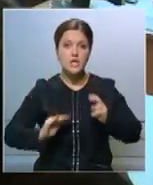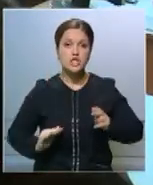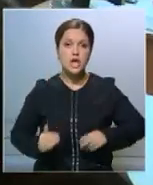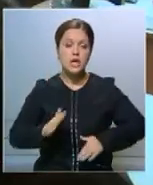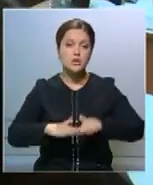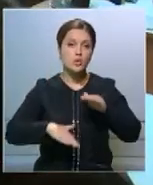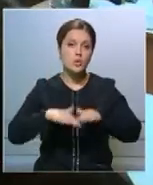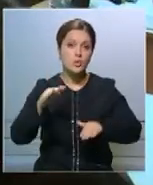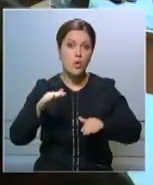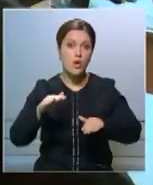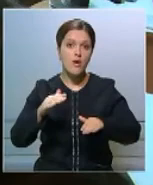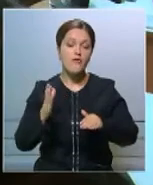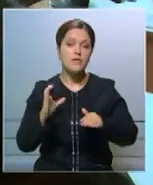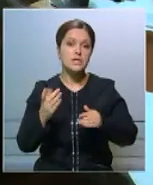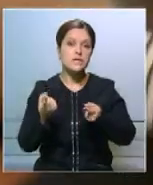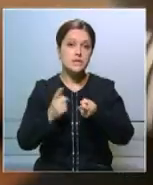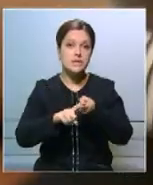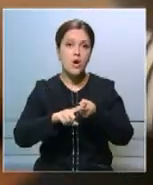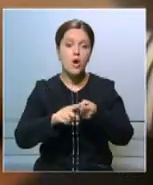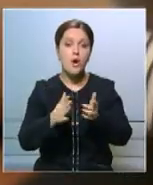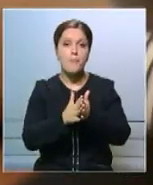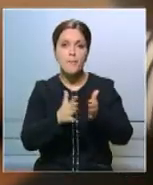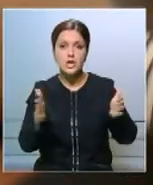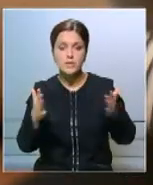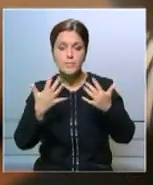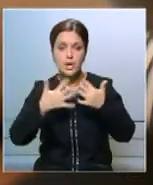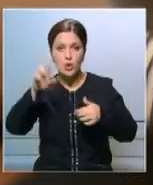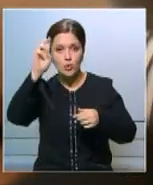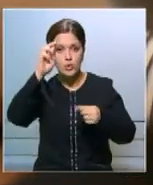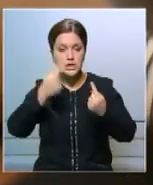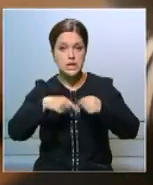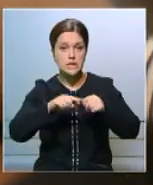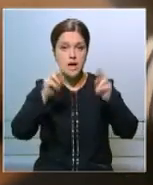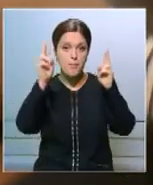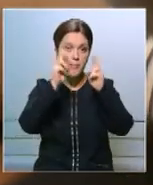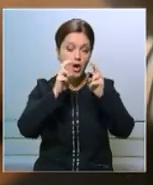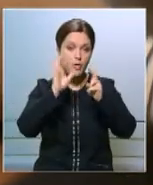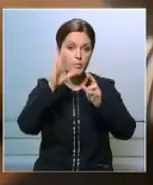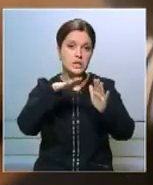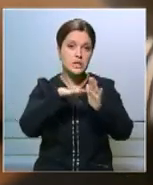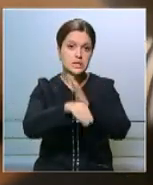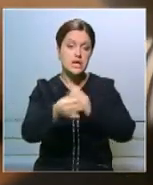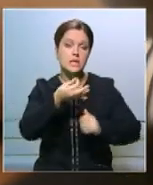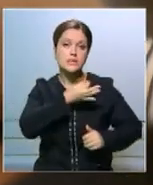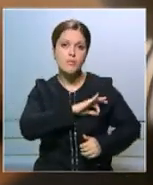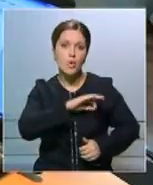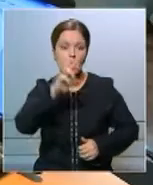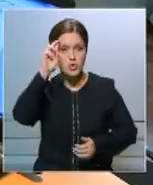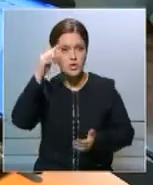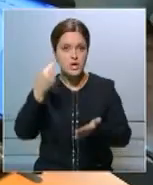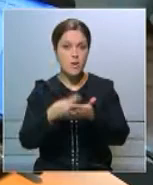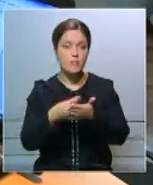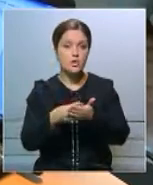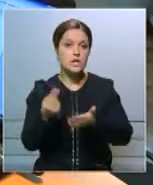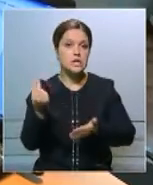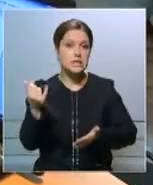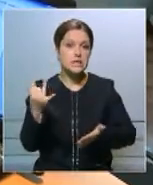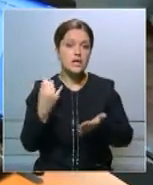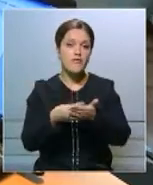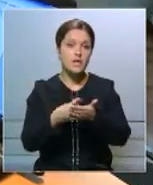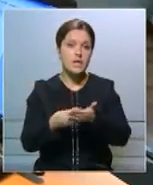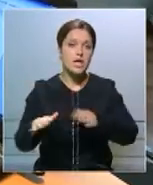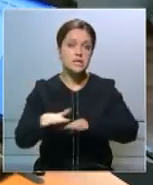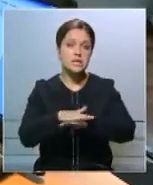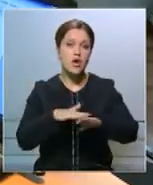рунки принято в связи с большим количеством госорганизаций. Проверка будет касаться использования бюджетных средств, финансов